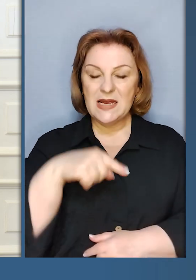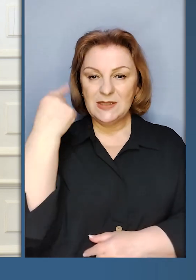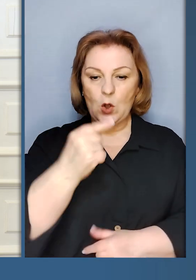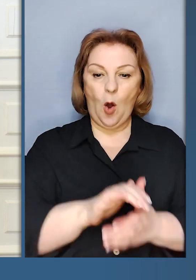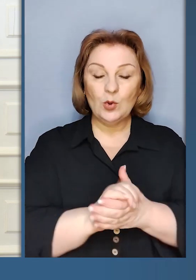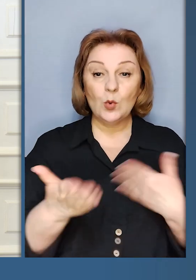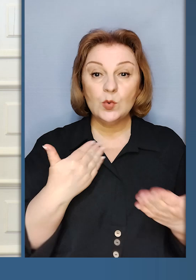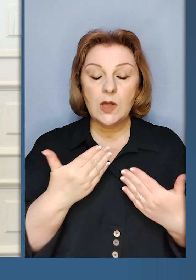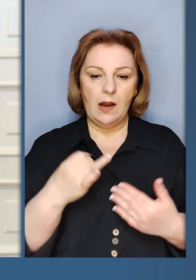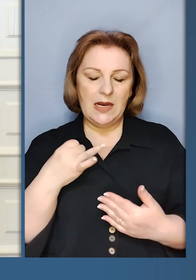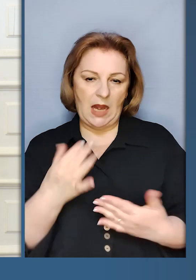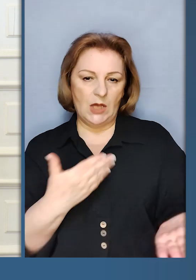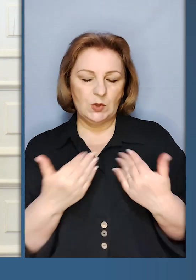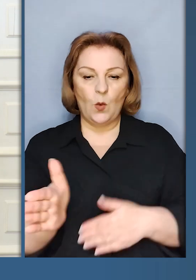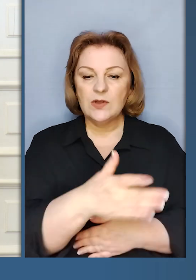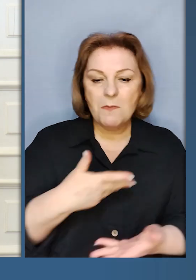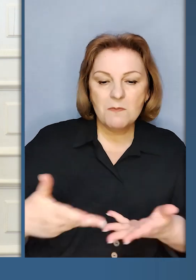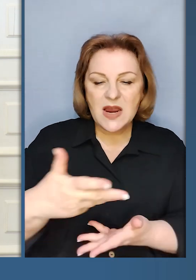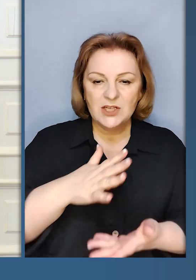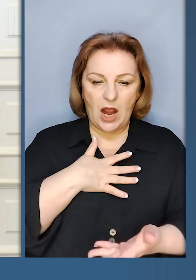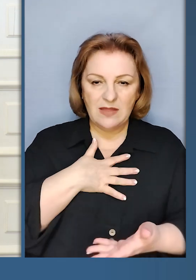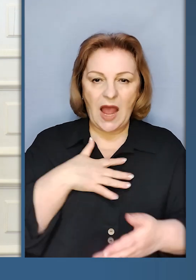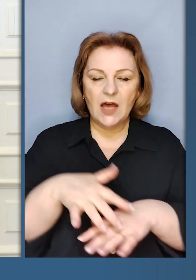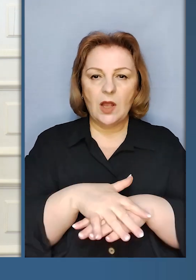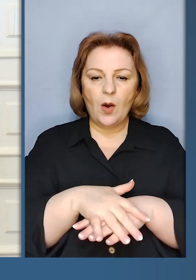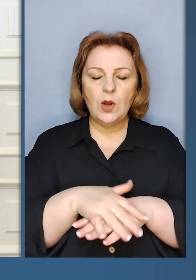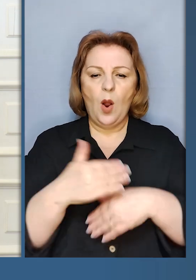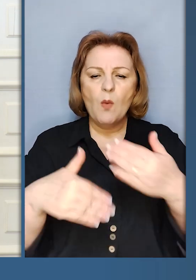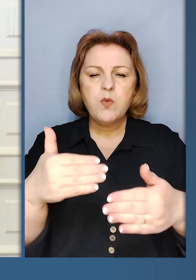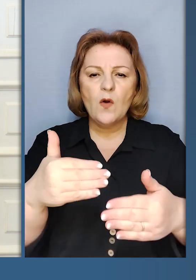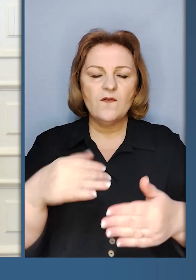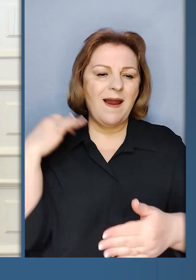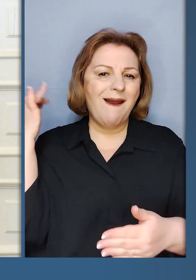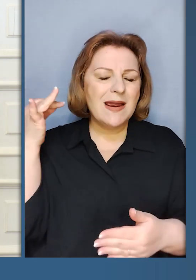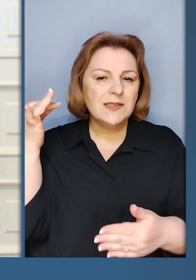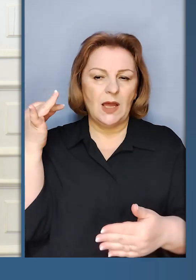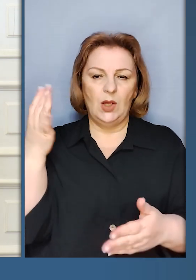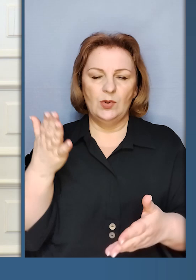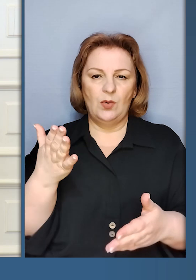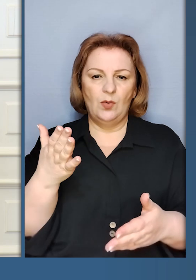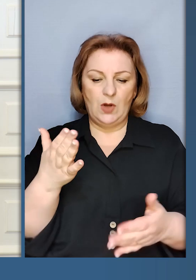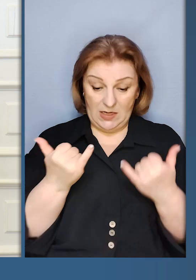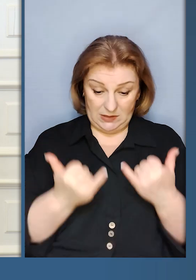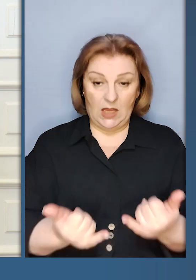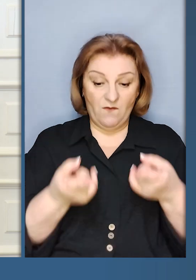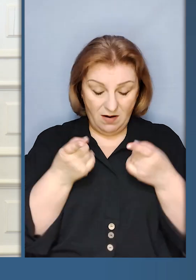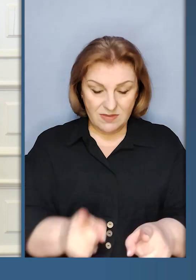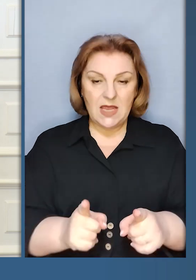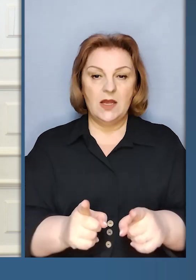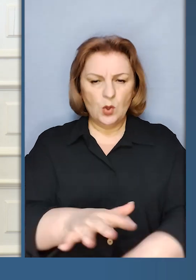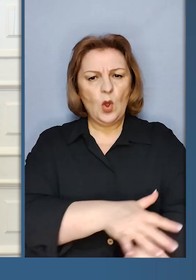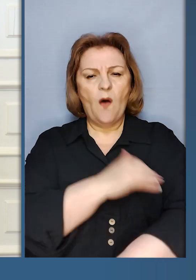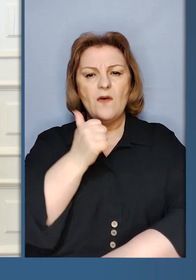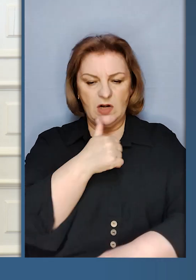дружні стосунки. І стосунки між нашими народами будувались історично довгі роки, сьогодні ми дійсно